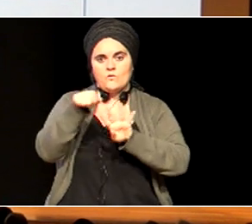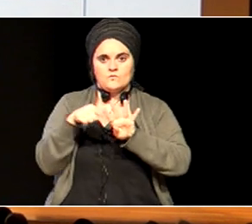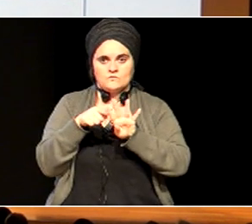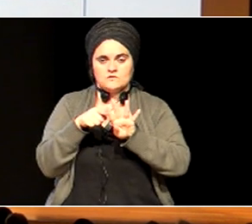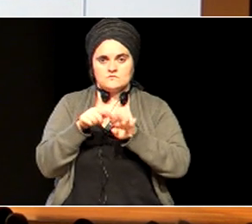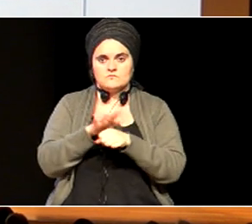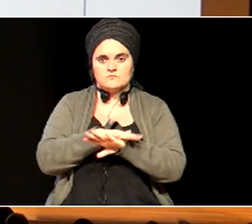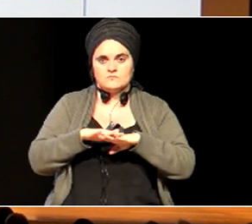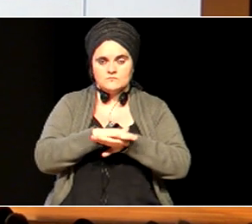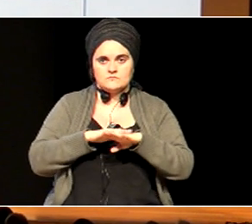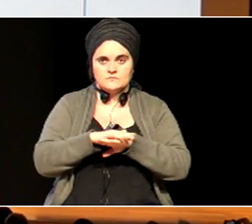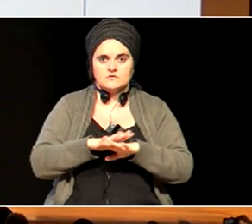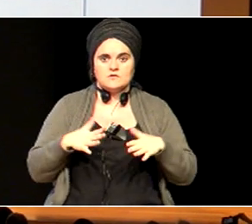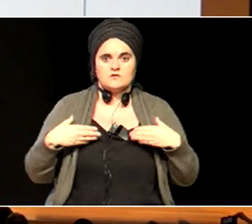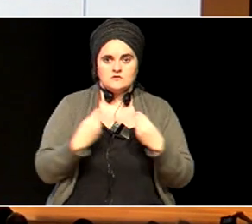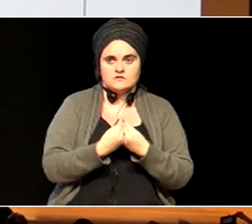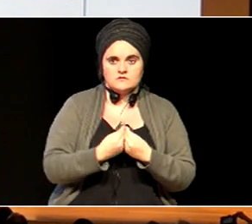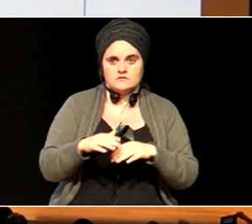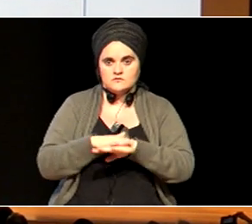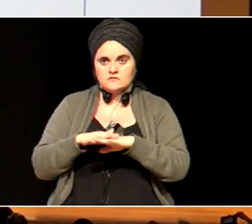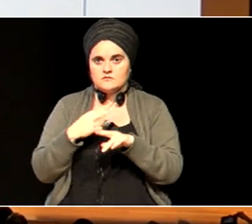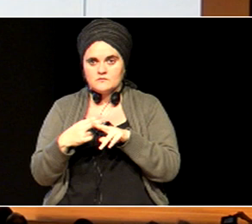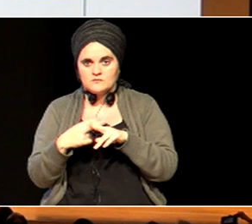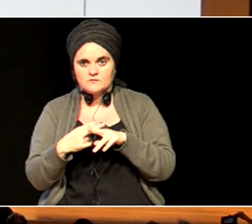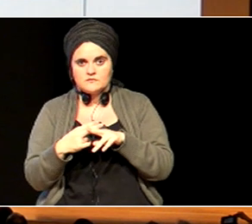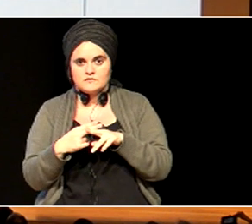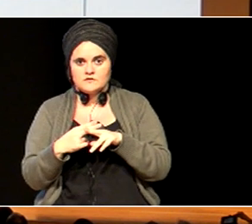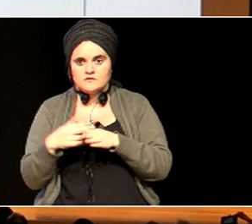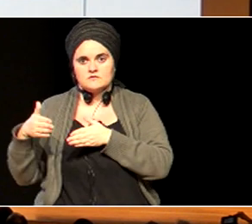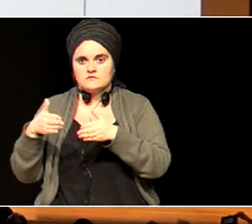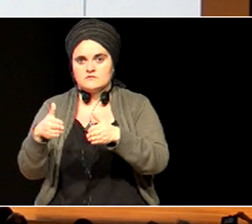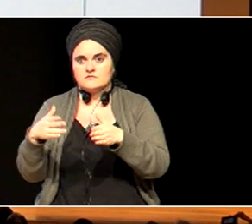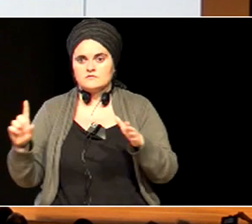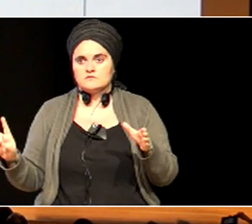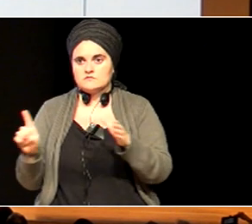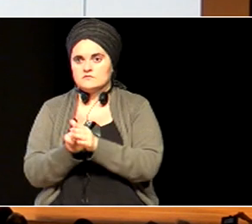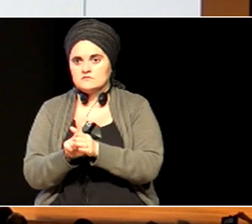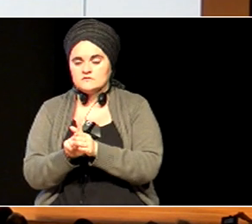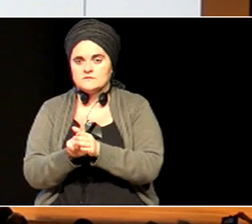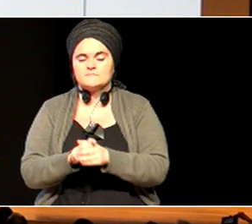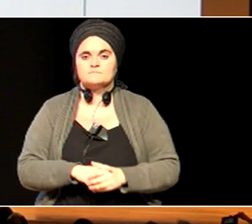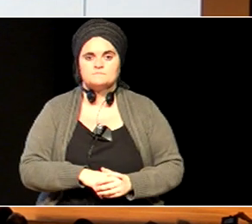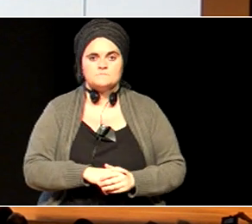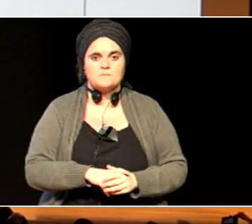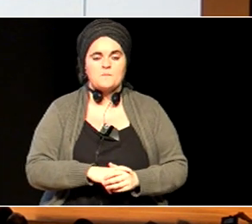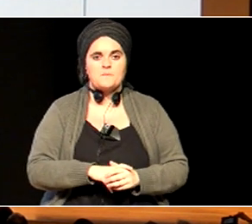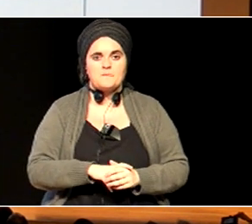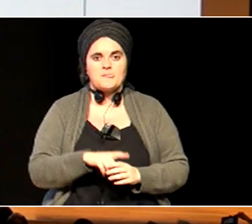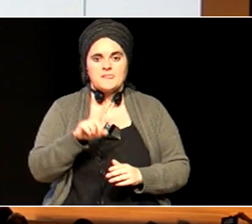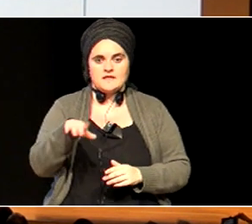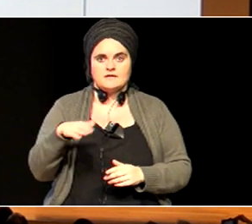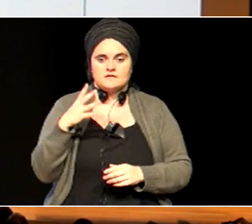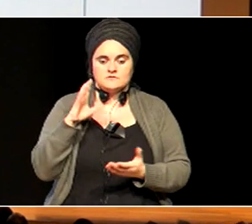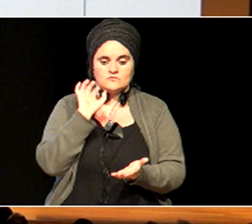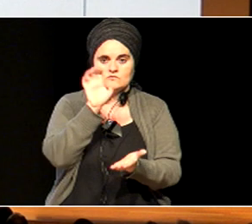anistazuna, onarri politika eta, jardunbide inklusiboak egiturako jarduerak, ikastetzearen autonomia,